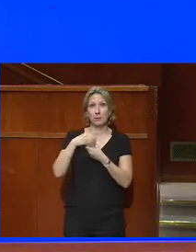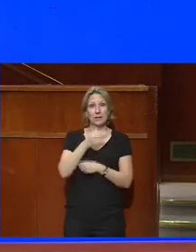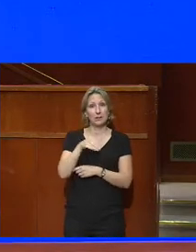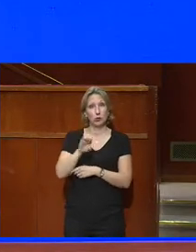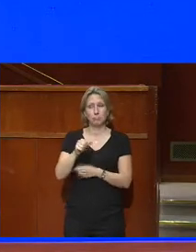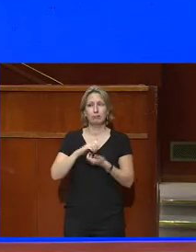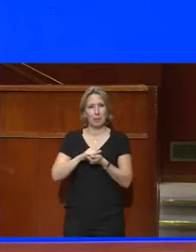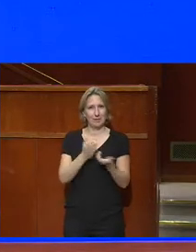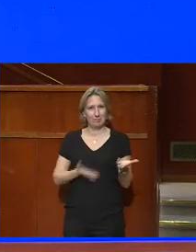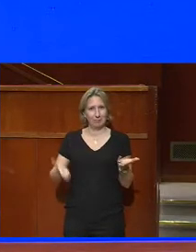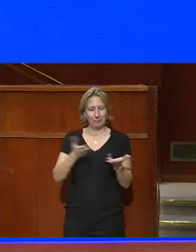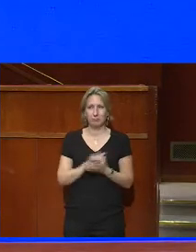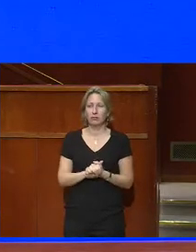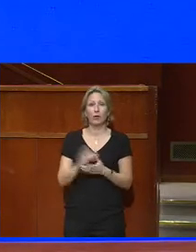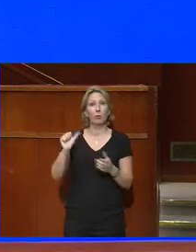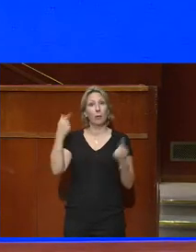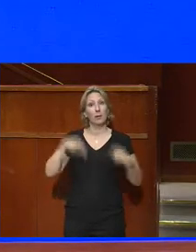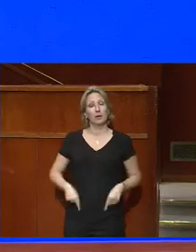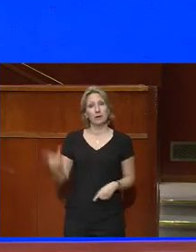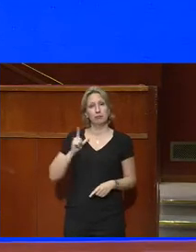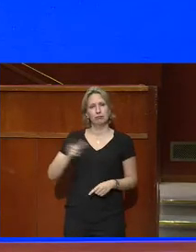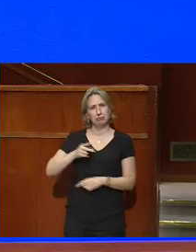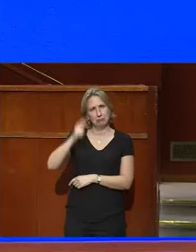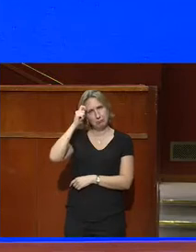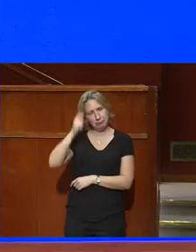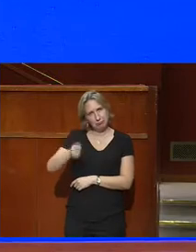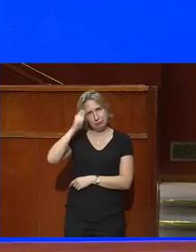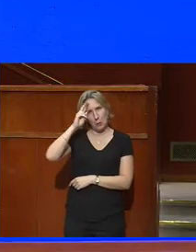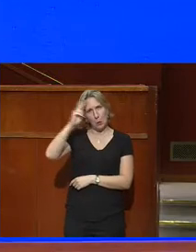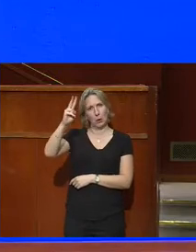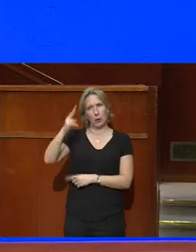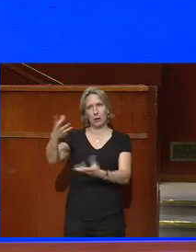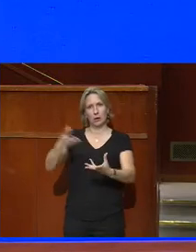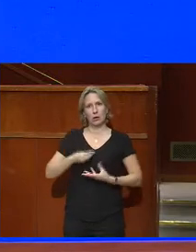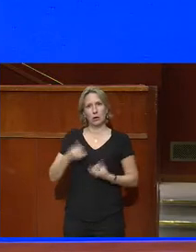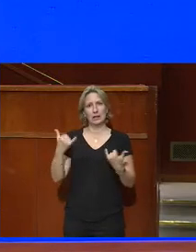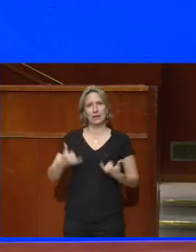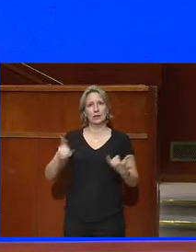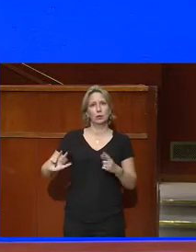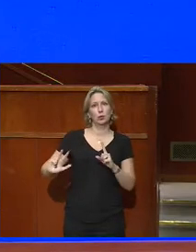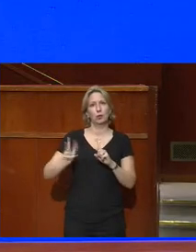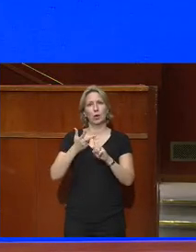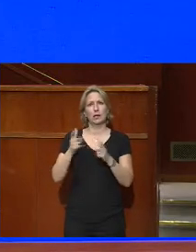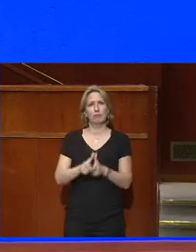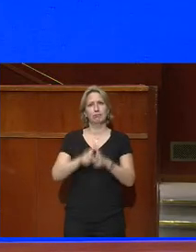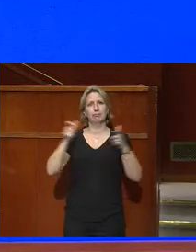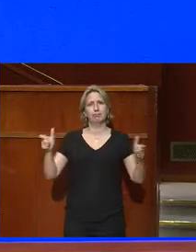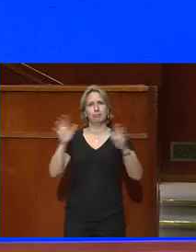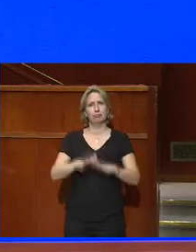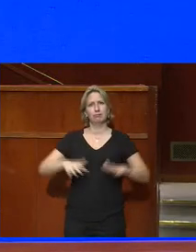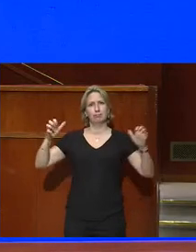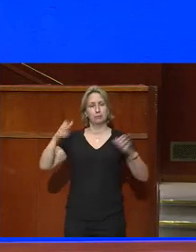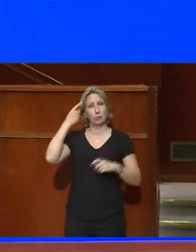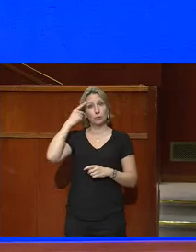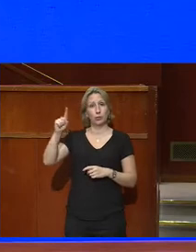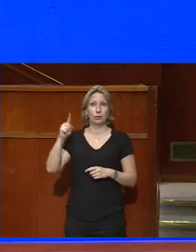nous sommes, monsieur le Premier ministre, très honorés de vous accueillir dans cet hémicycle de la 3e Chambre constitutionnelle de notre pays.